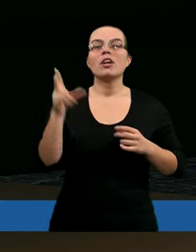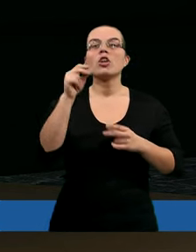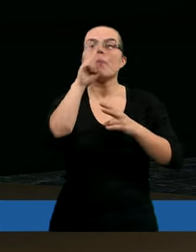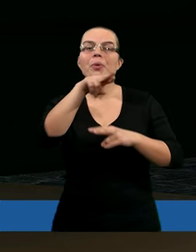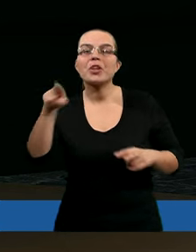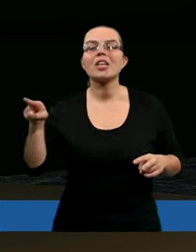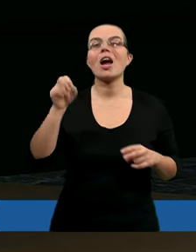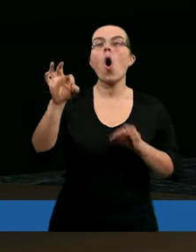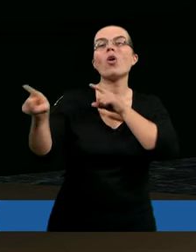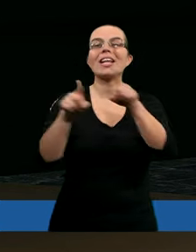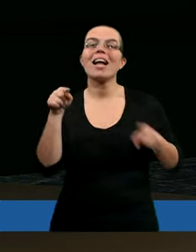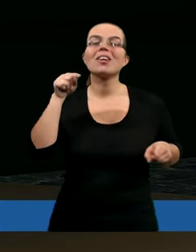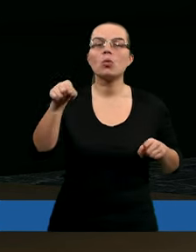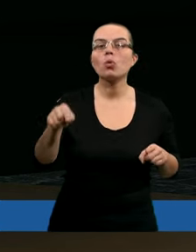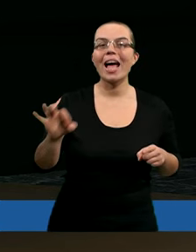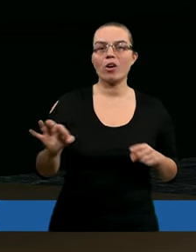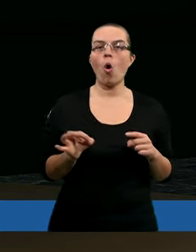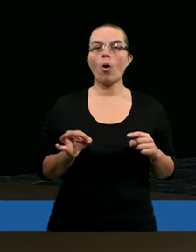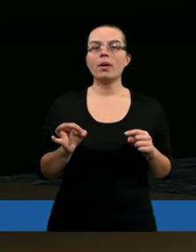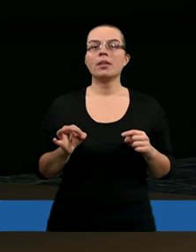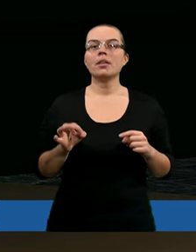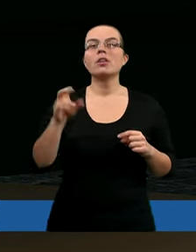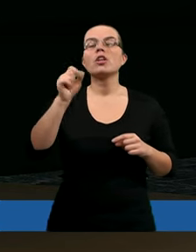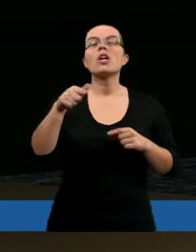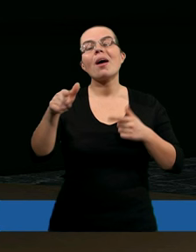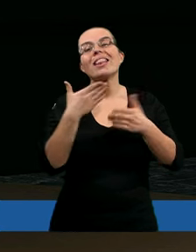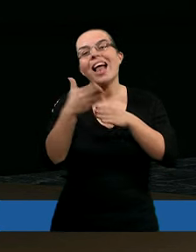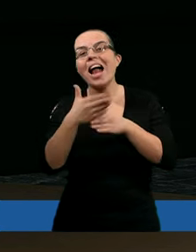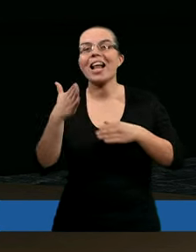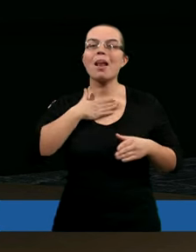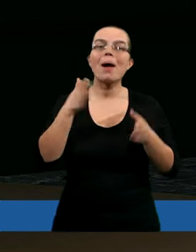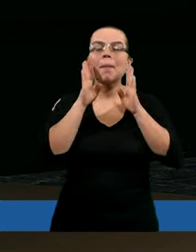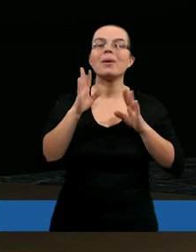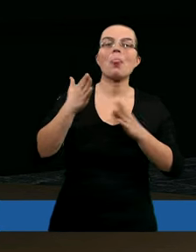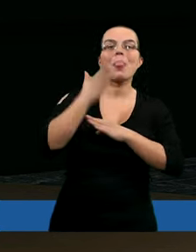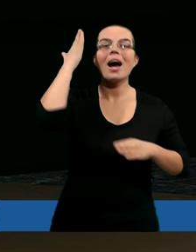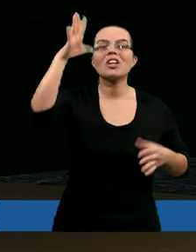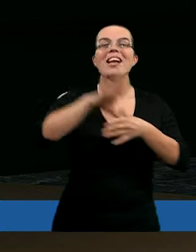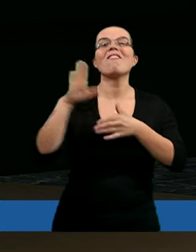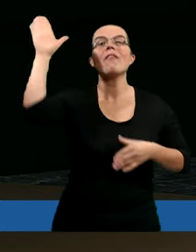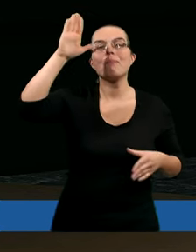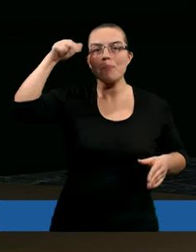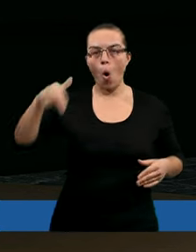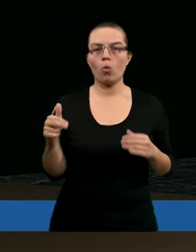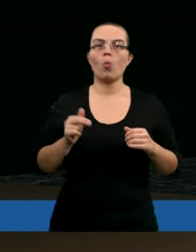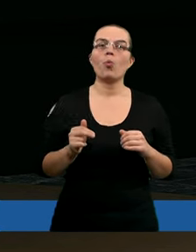przyjrzy to znaczenie tego jest bardziej takie, że nadal mam jakby nadzieję w Bogu.